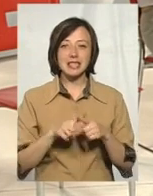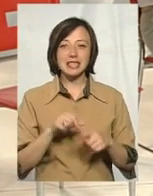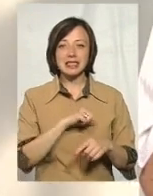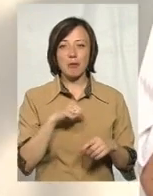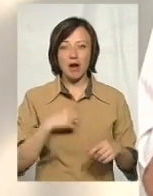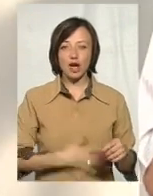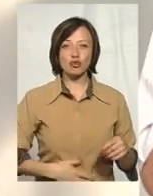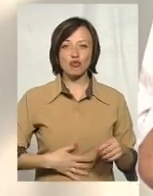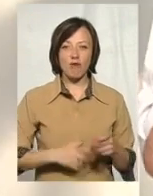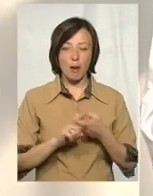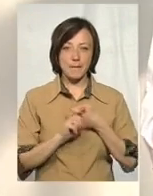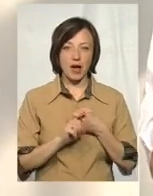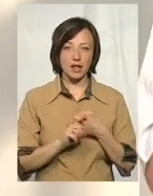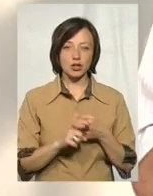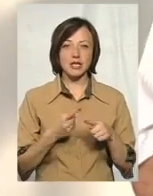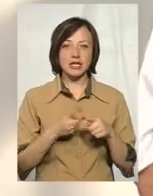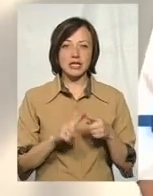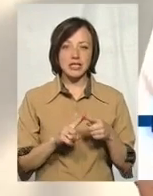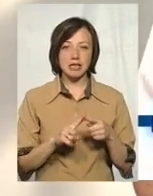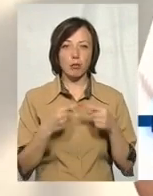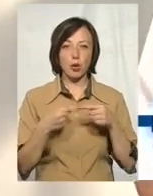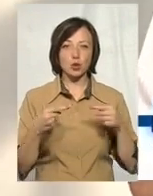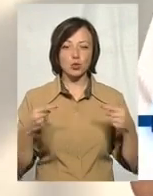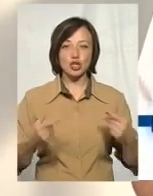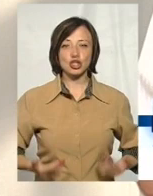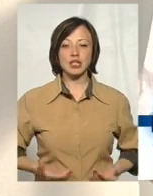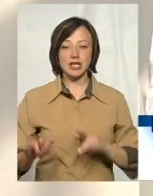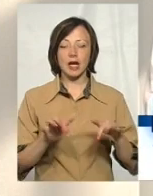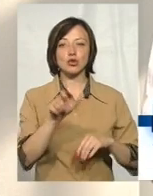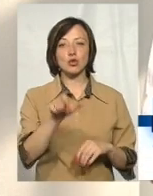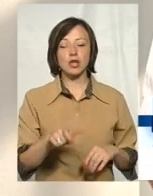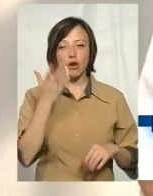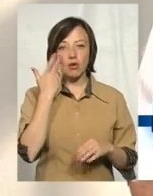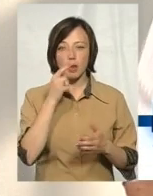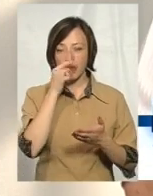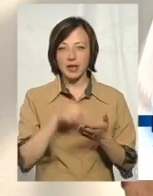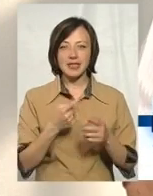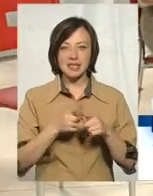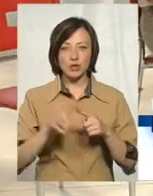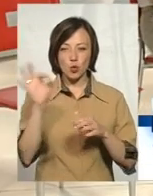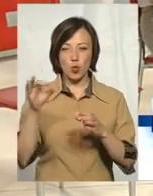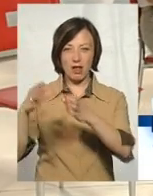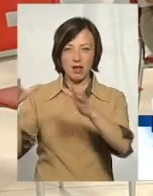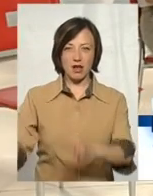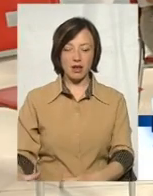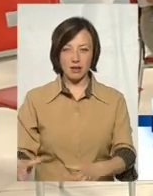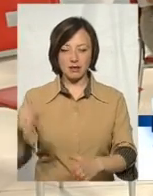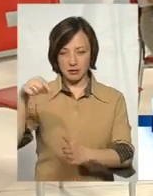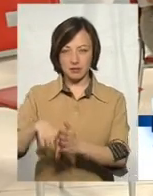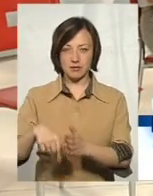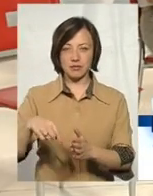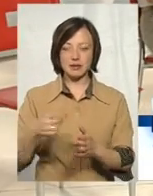кишкова палочка. Оці продукти життєдіяльності людини, коли… Тобто це оті септики, про які говорив гідного?